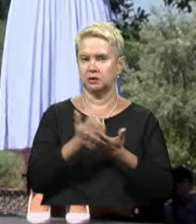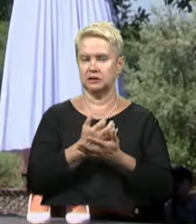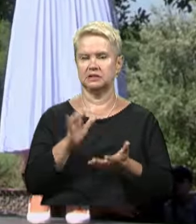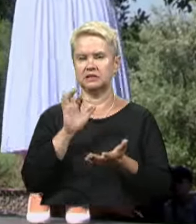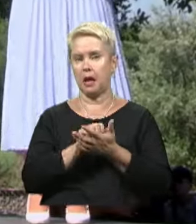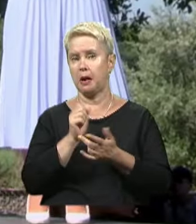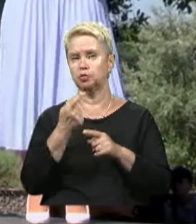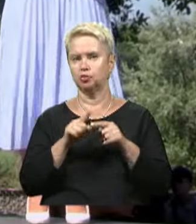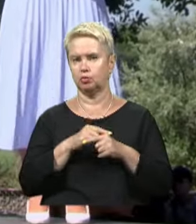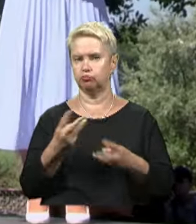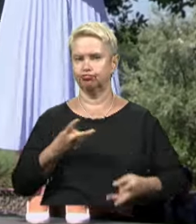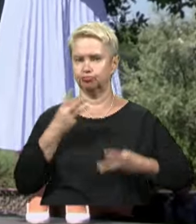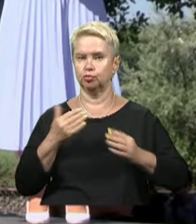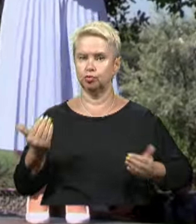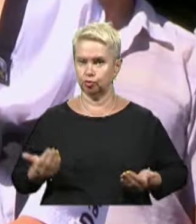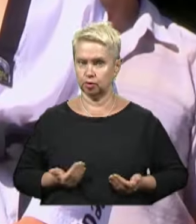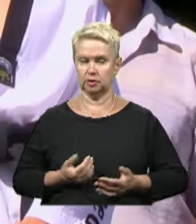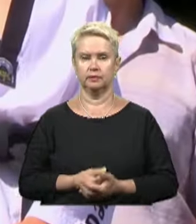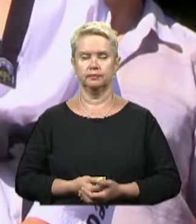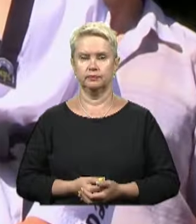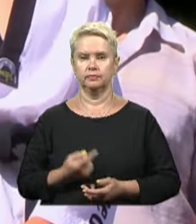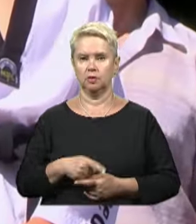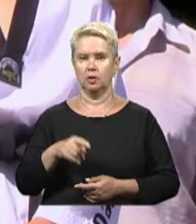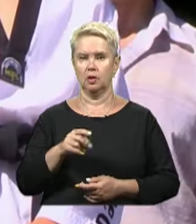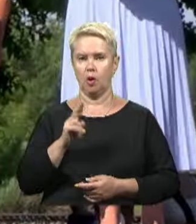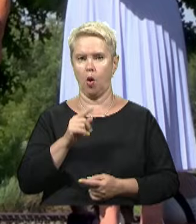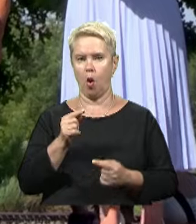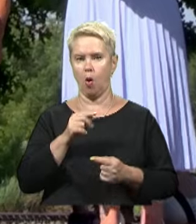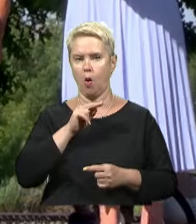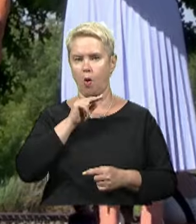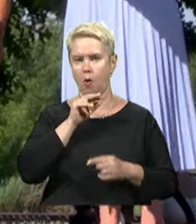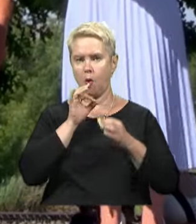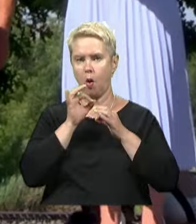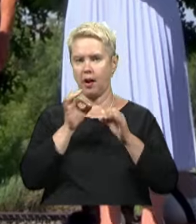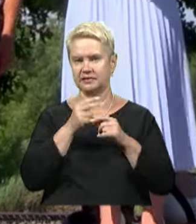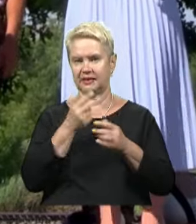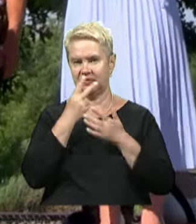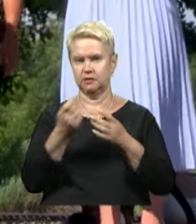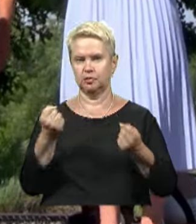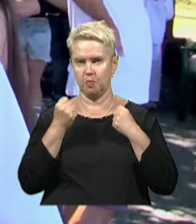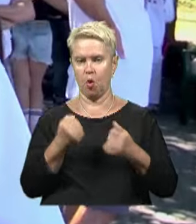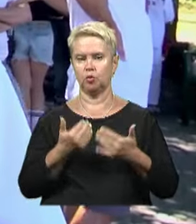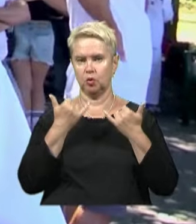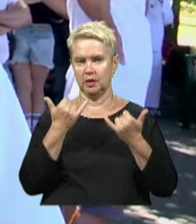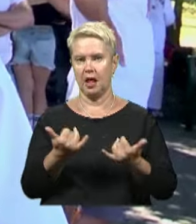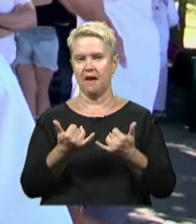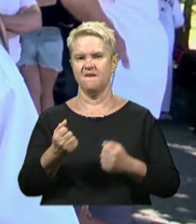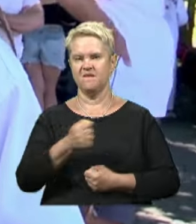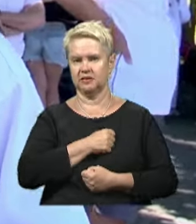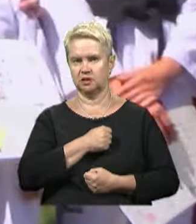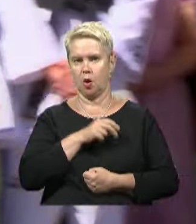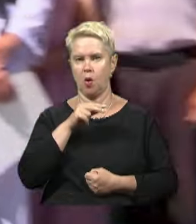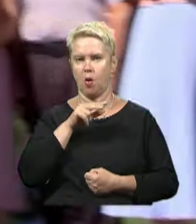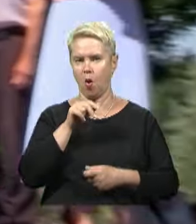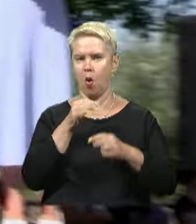Займаюся, тому що це мотивація жити. Це корейський вид спорту, який з'явився для військових